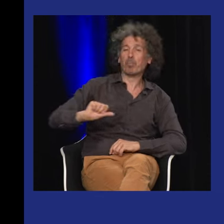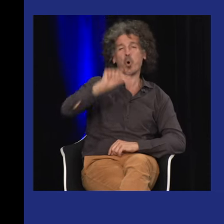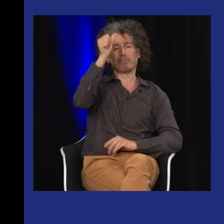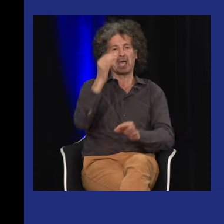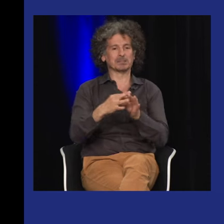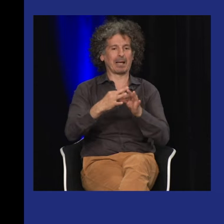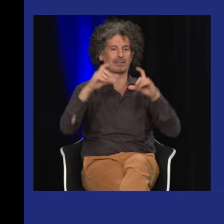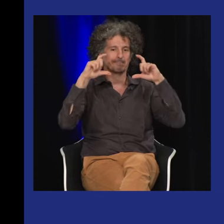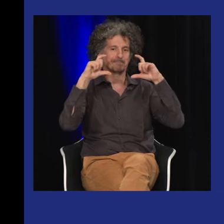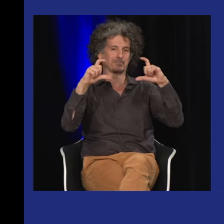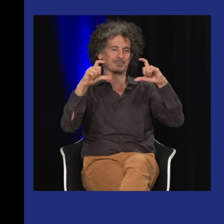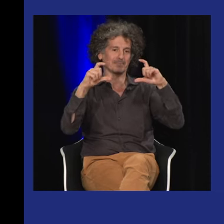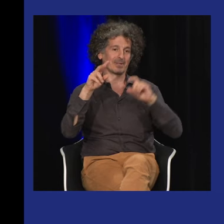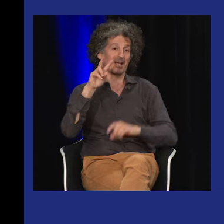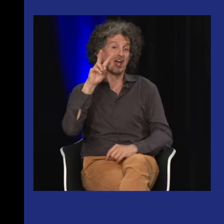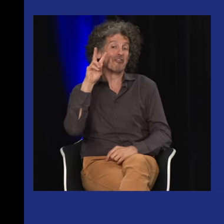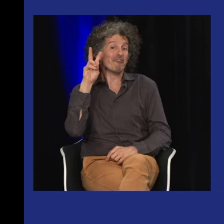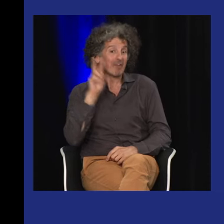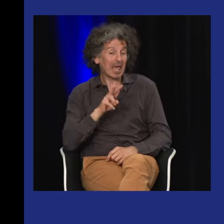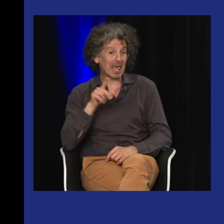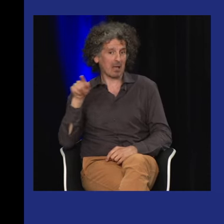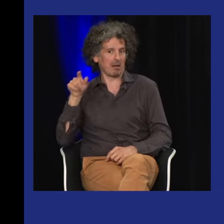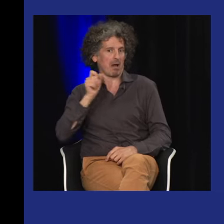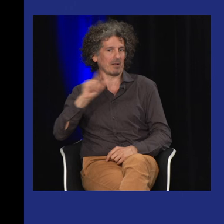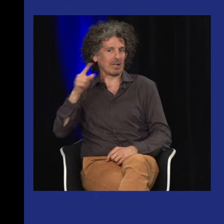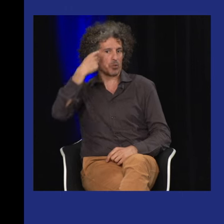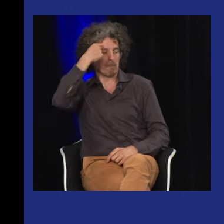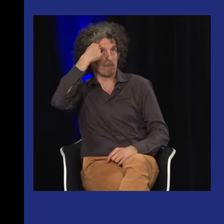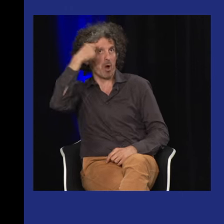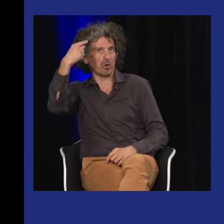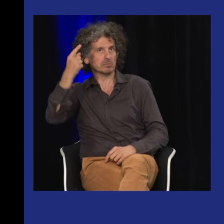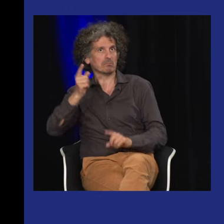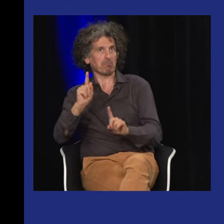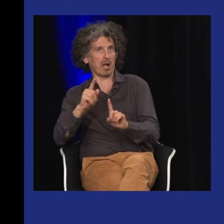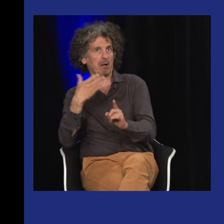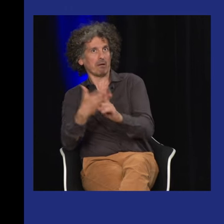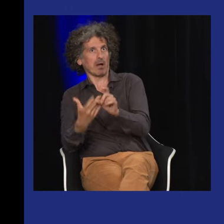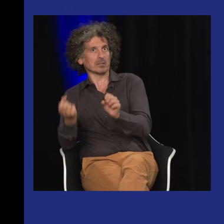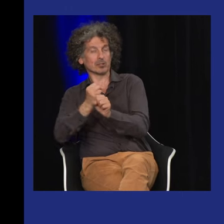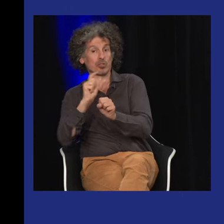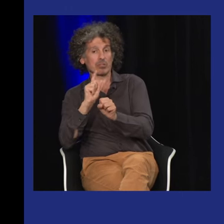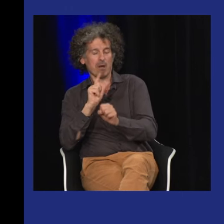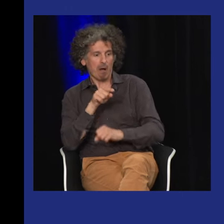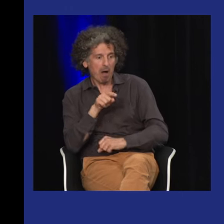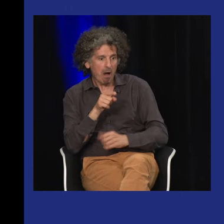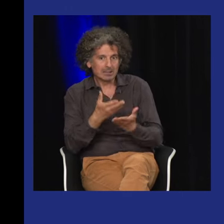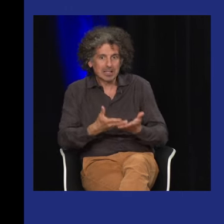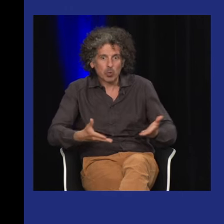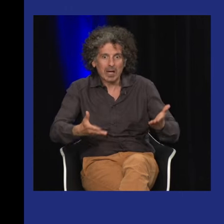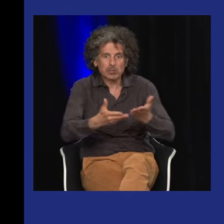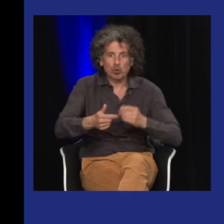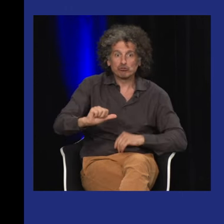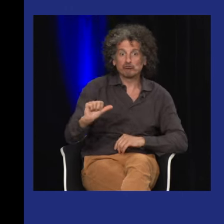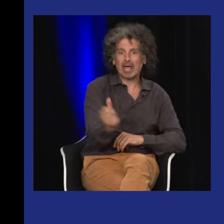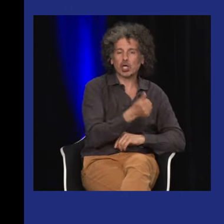là je voudrais expliquer les premières pièces de théâtre qui ont été représentées à IVT c'est vrai qu'Alfredo ne pensait pas